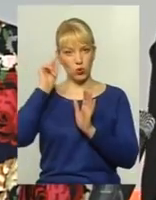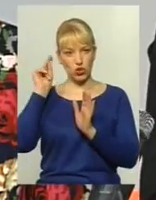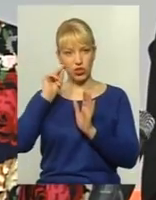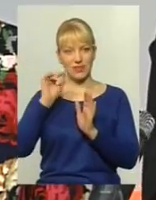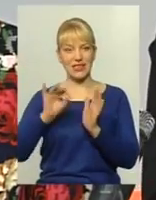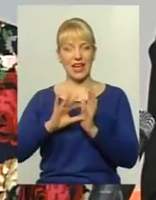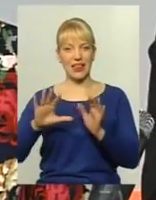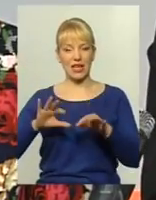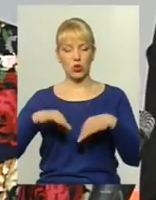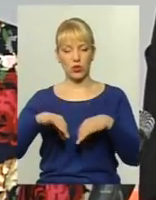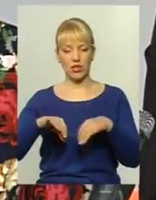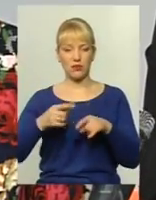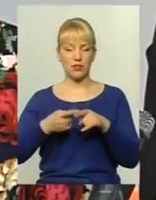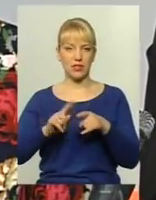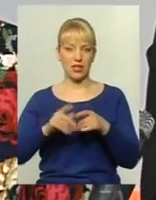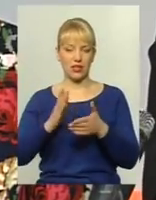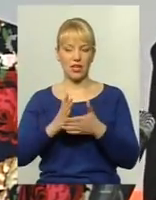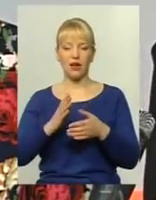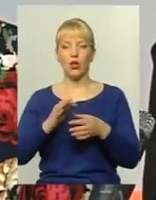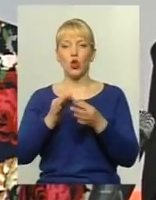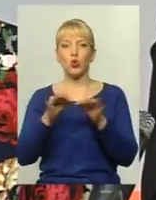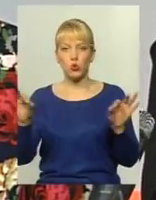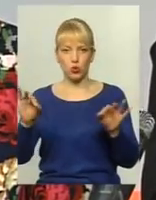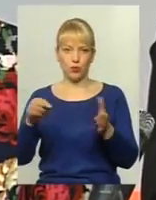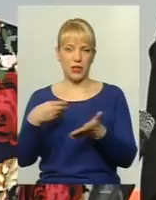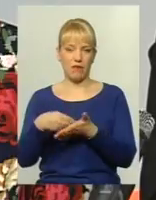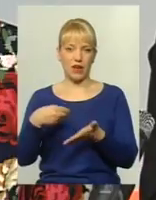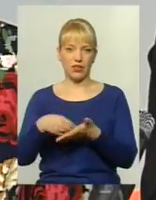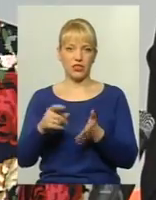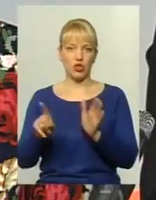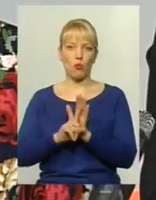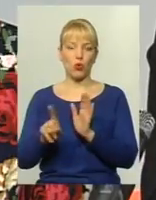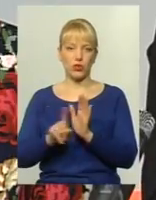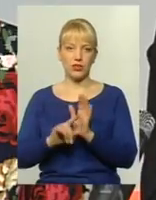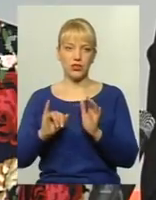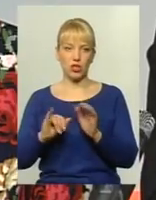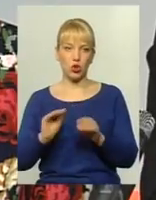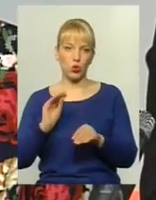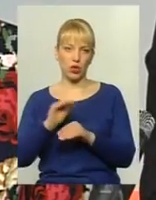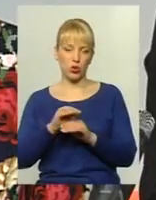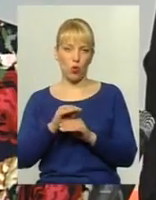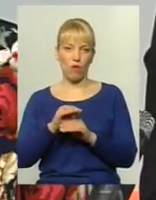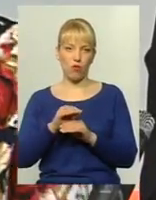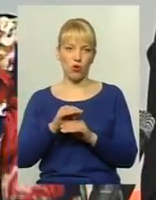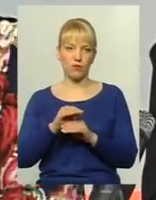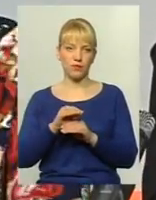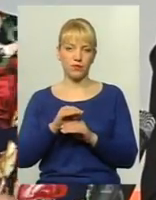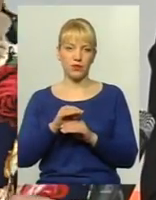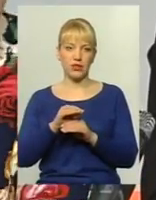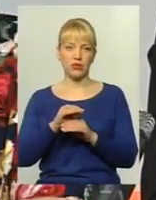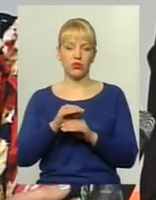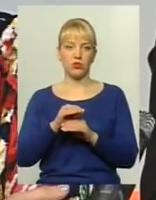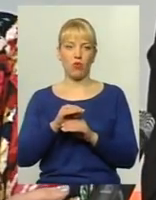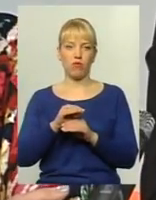в електротранспорті, це є доступна вартість проїзду. І додатково, я ще раз